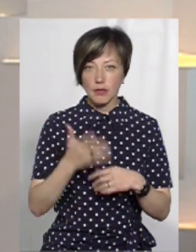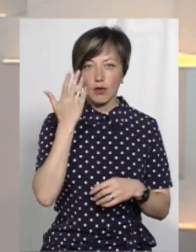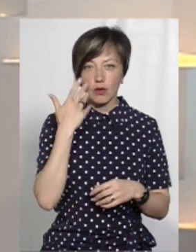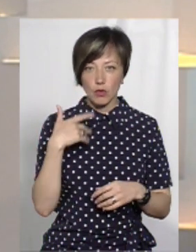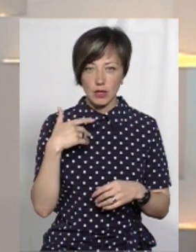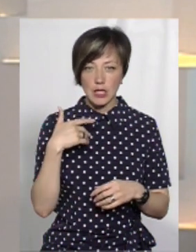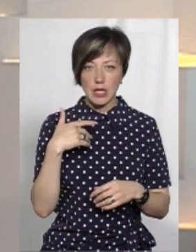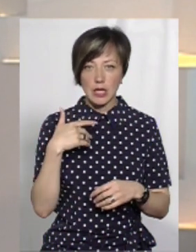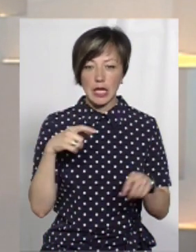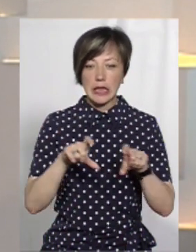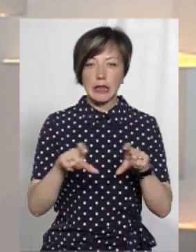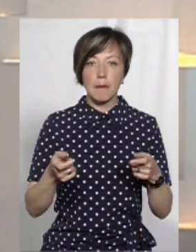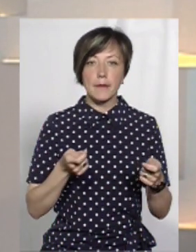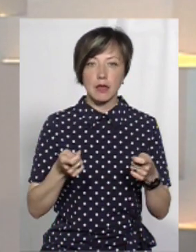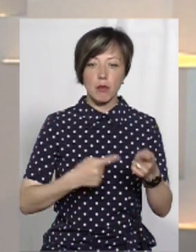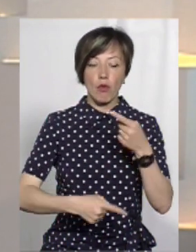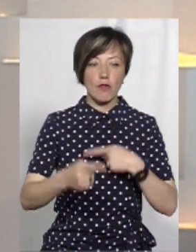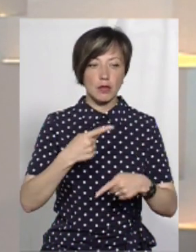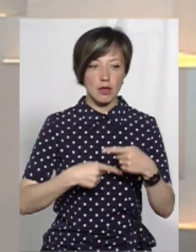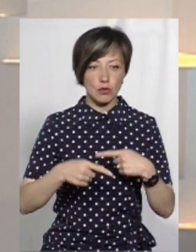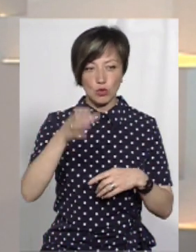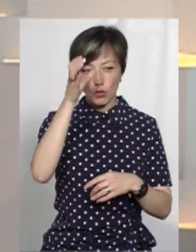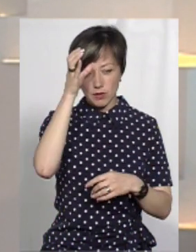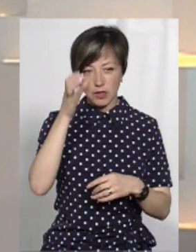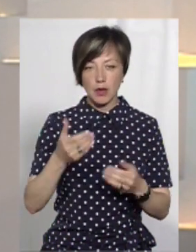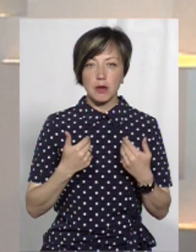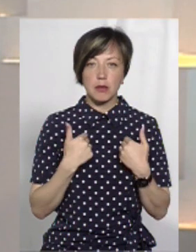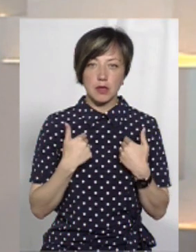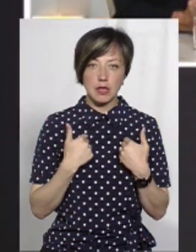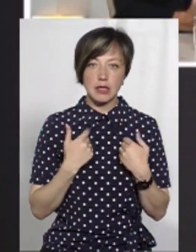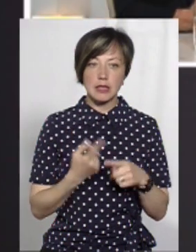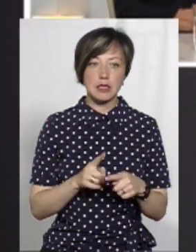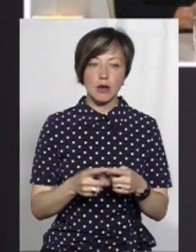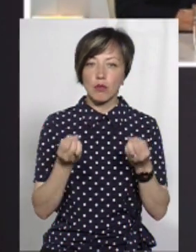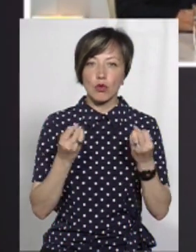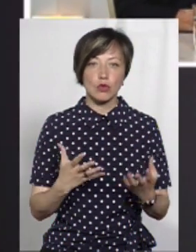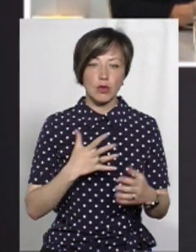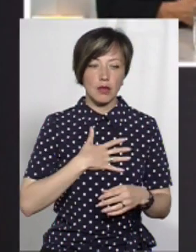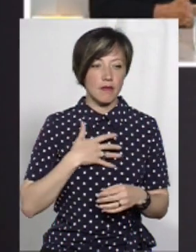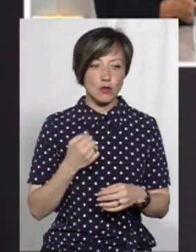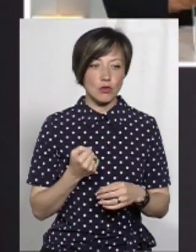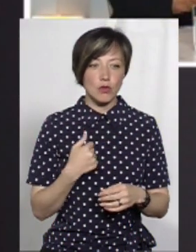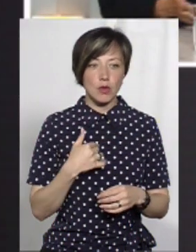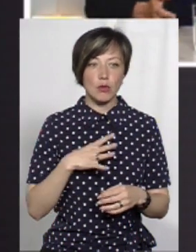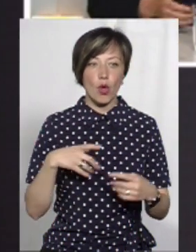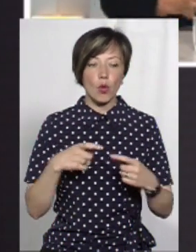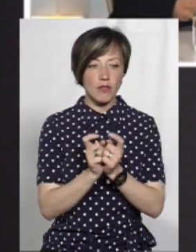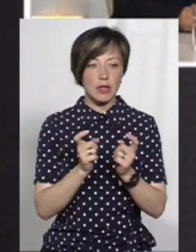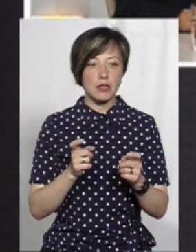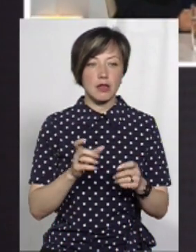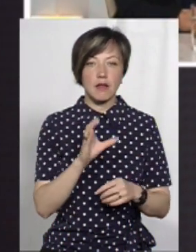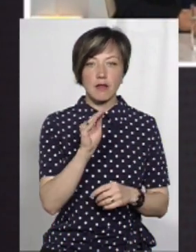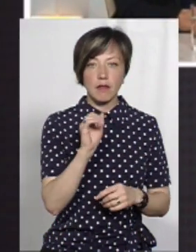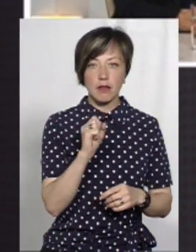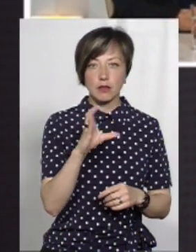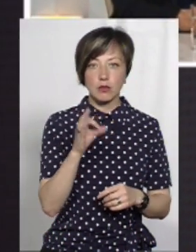коли департамент, знов-таки, повертаючись до освіти, мене це просто не влаштовувало, і в мене були конфлікти навіть з